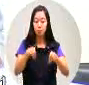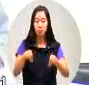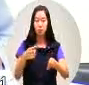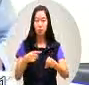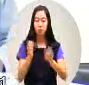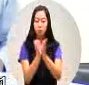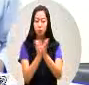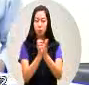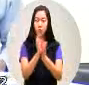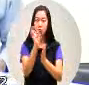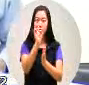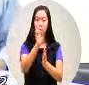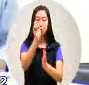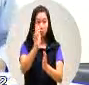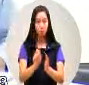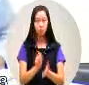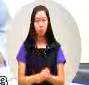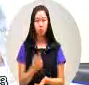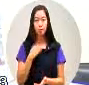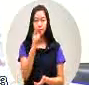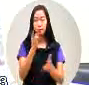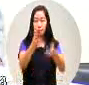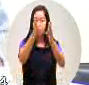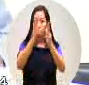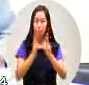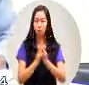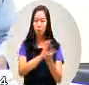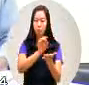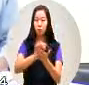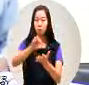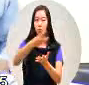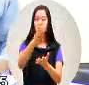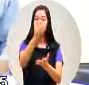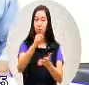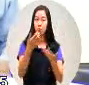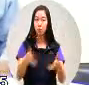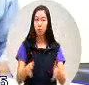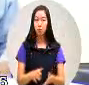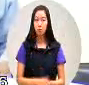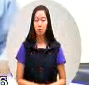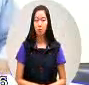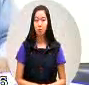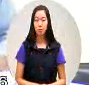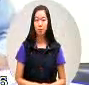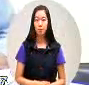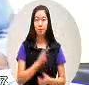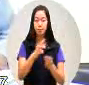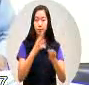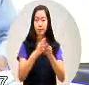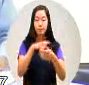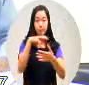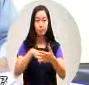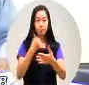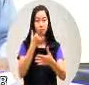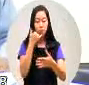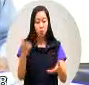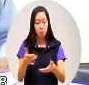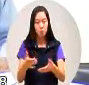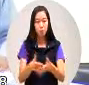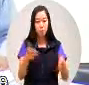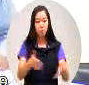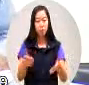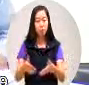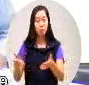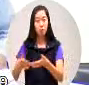将近二十一啊一座桥三亿多那么三年以内就可以盖六